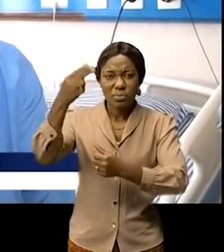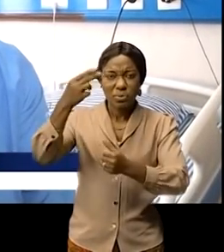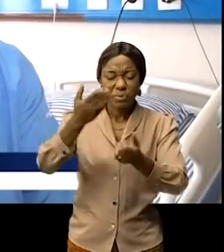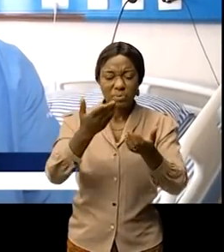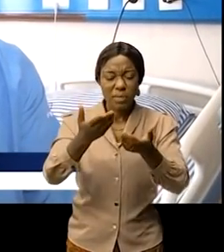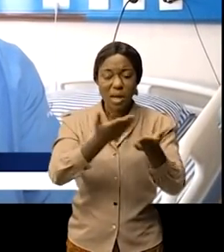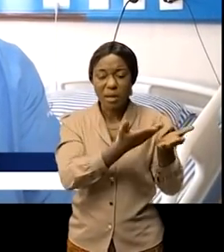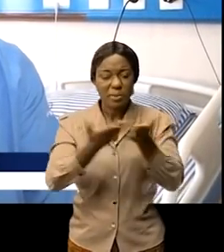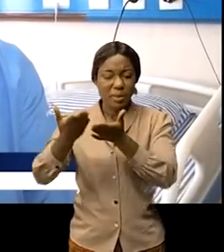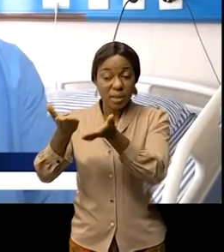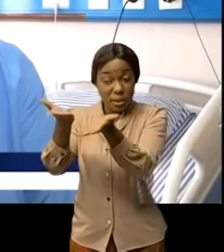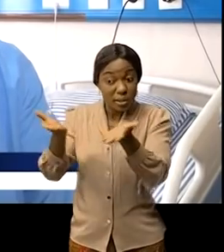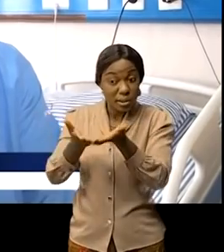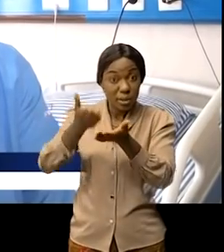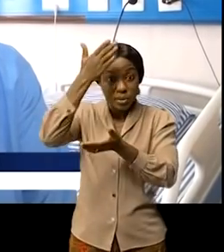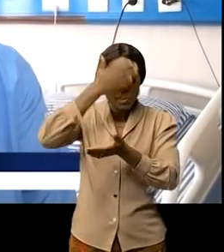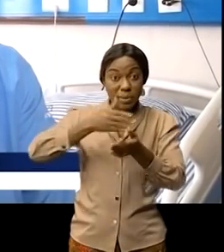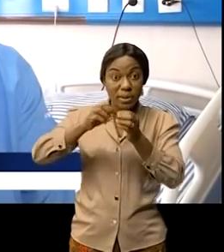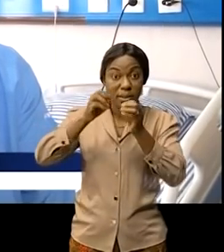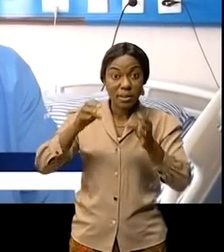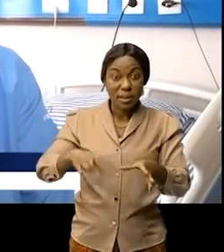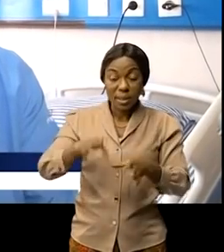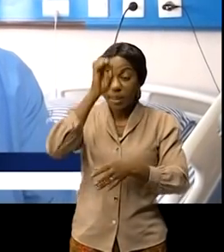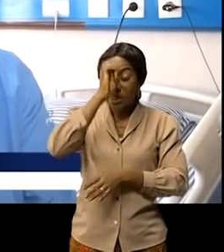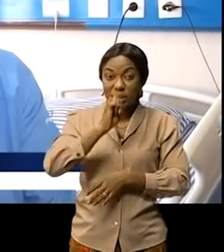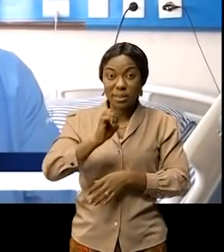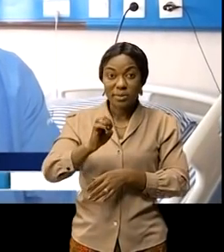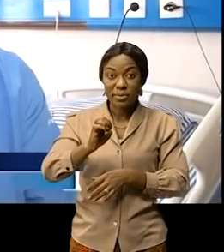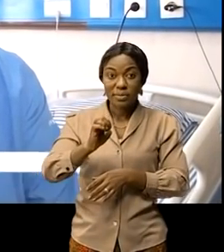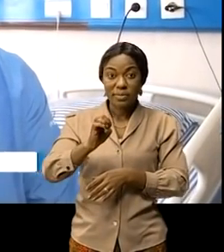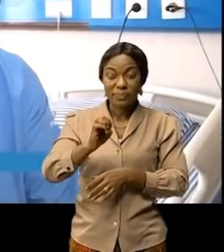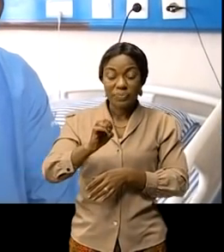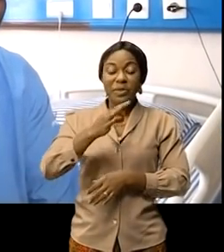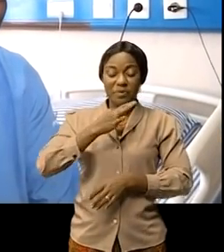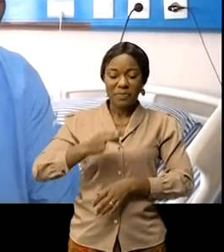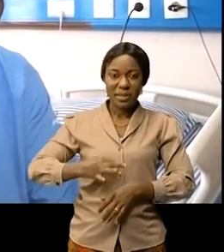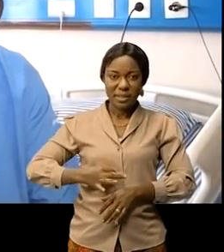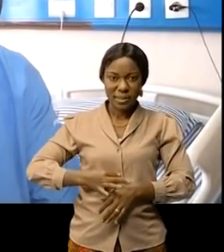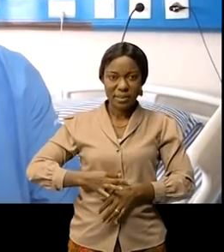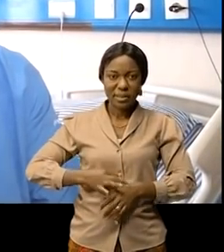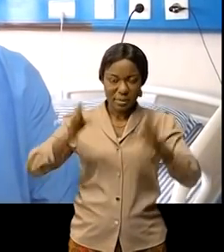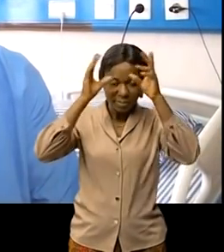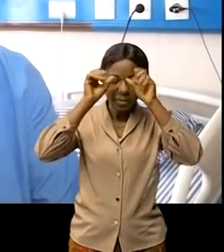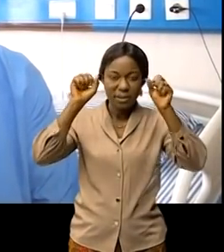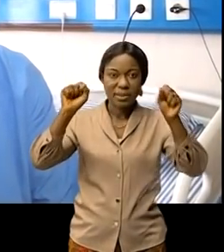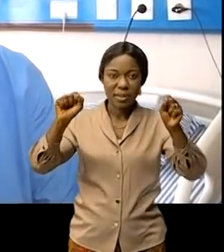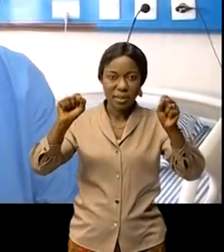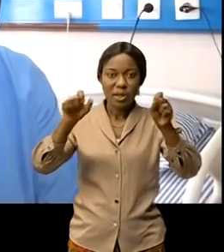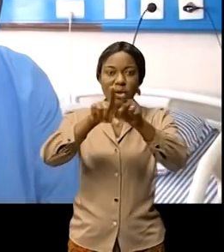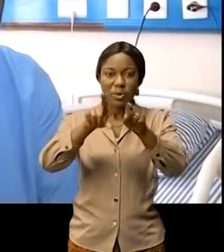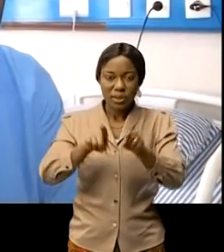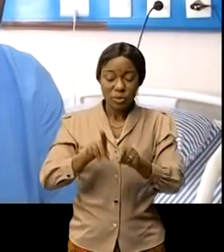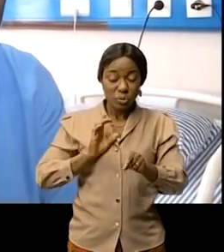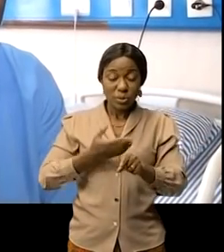je pense ici particulièrement sur l'excellence monsieur Félix Antoine Silombo c'est ce qu'il dit notre président